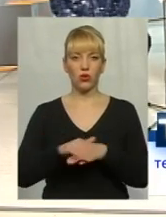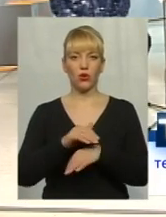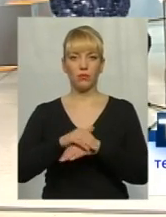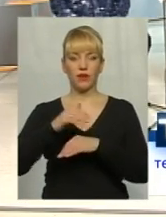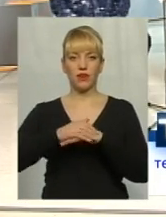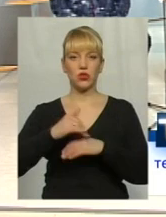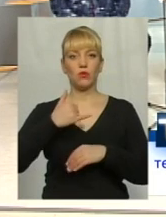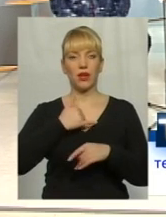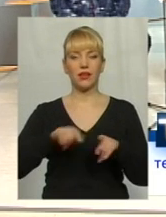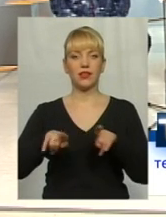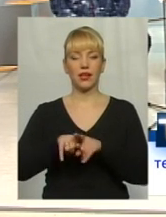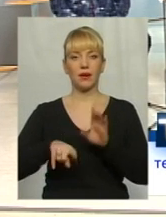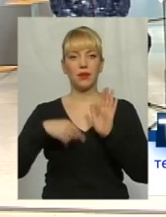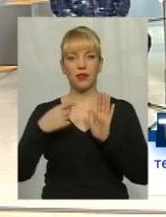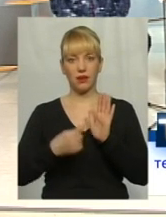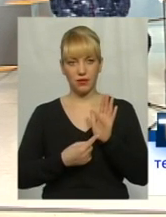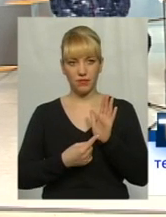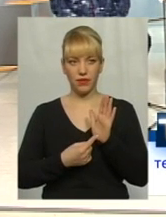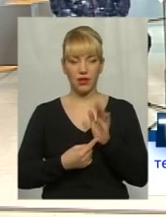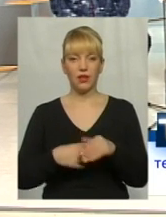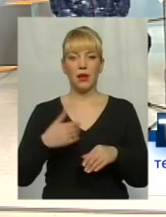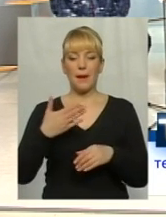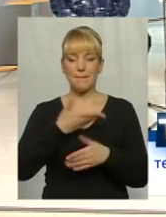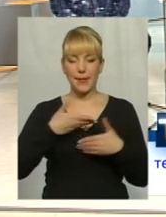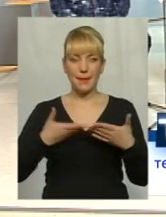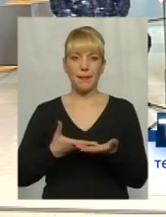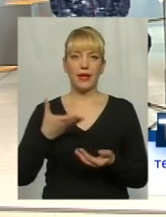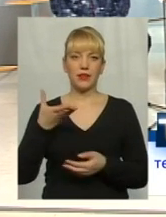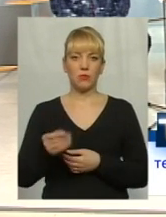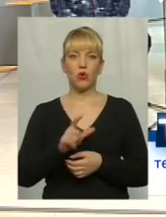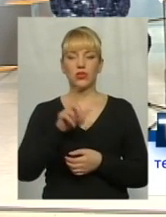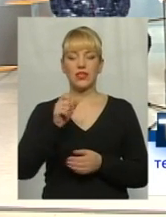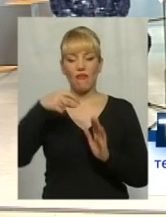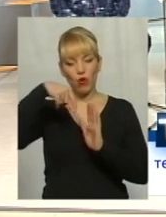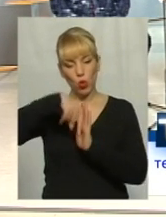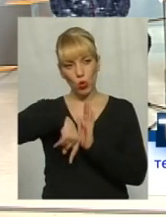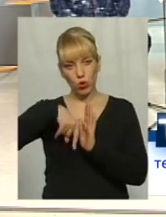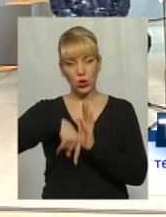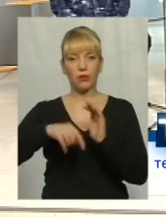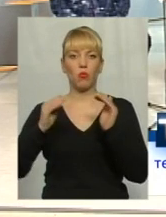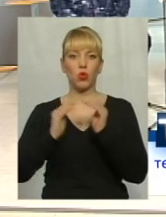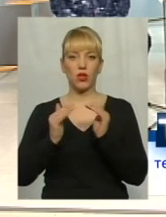У мене таке запитання. Ми платимо за внутрішніх